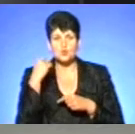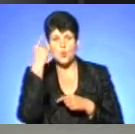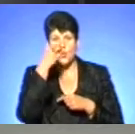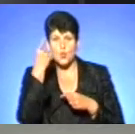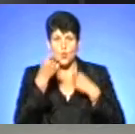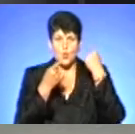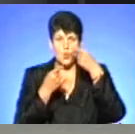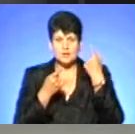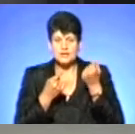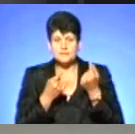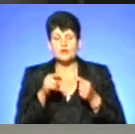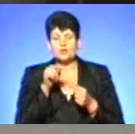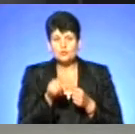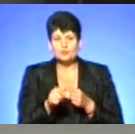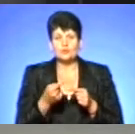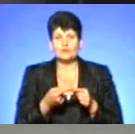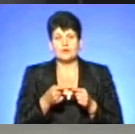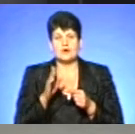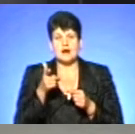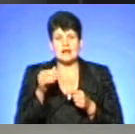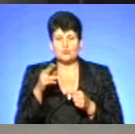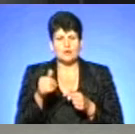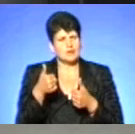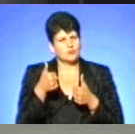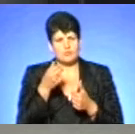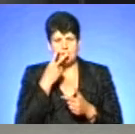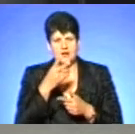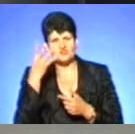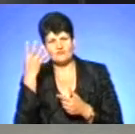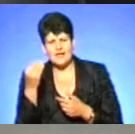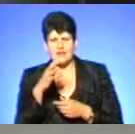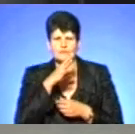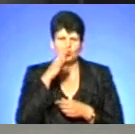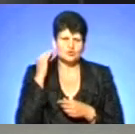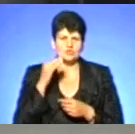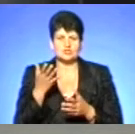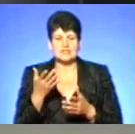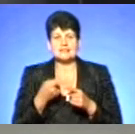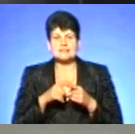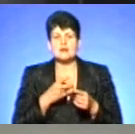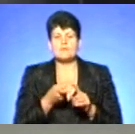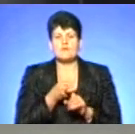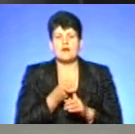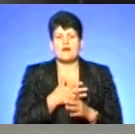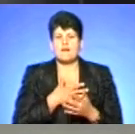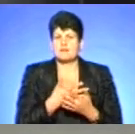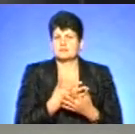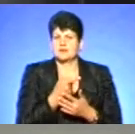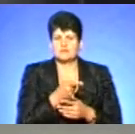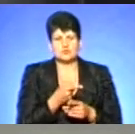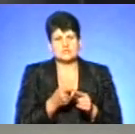цієї тварини. І якщо знати ці ознаки, мати сміливість впізнавати